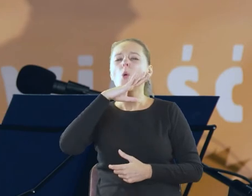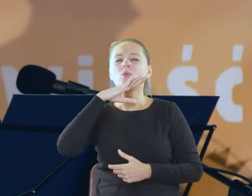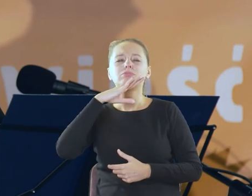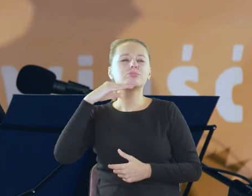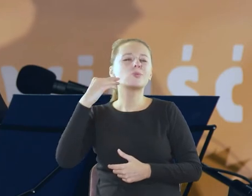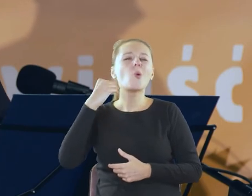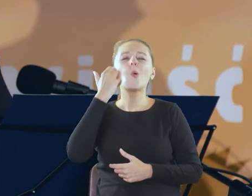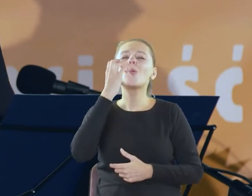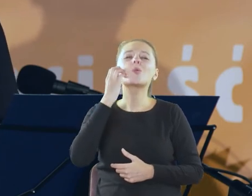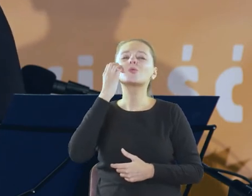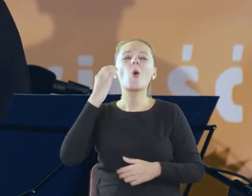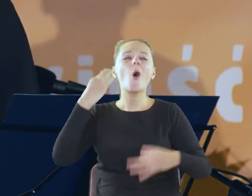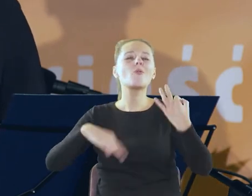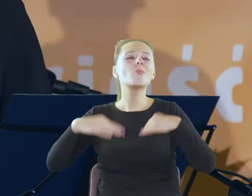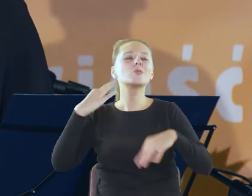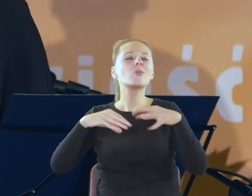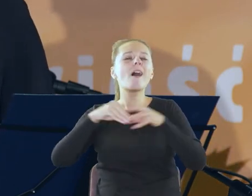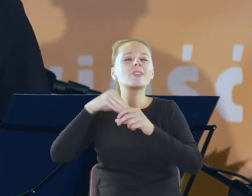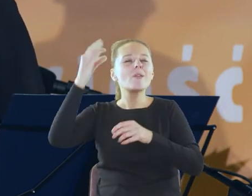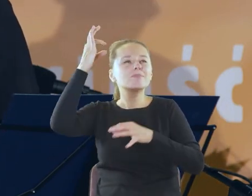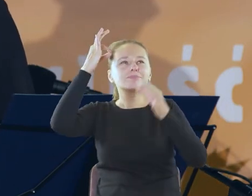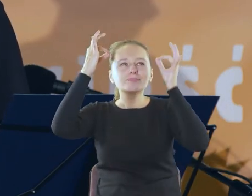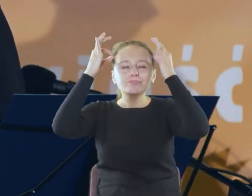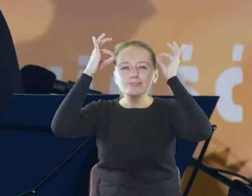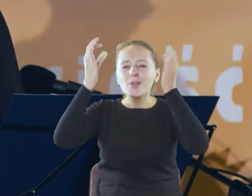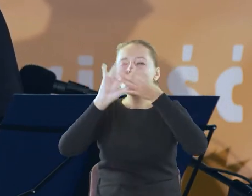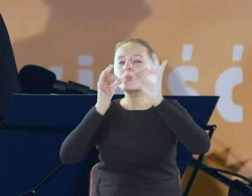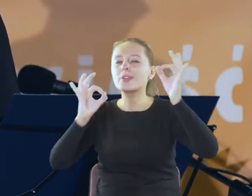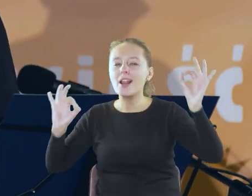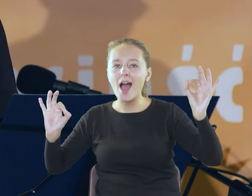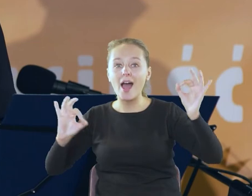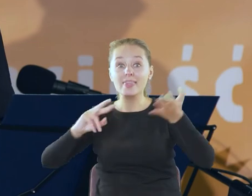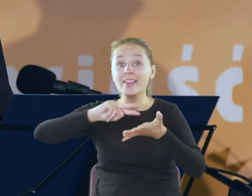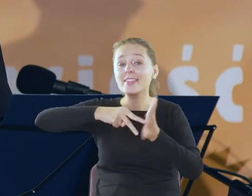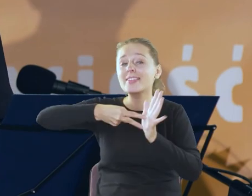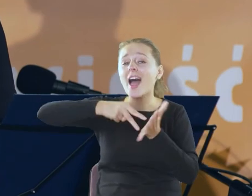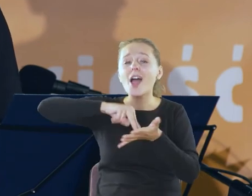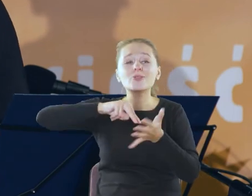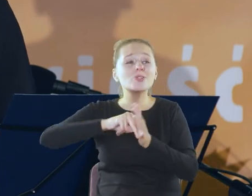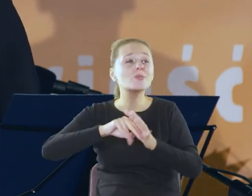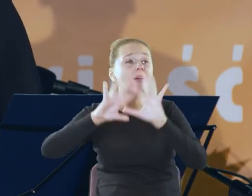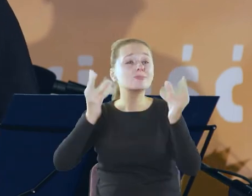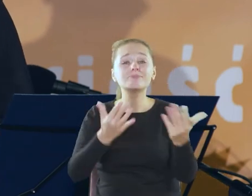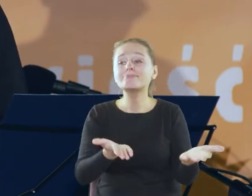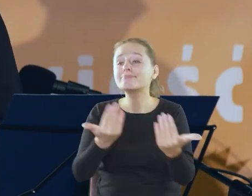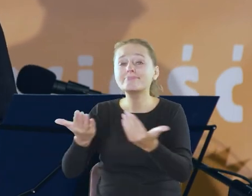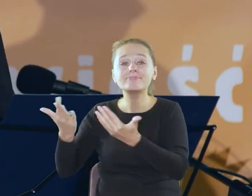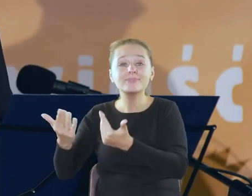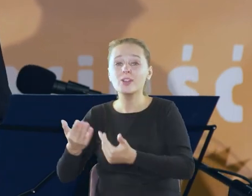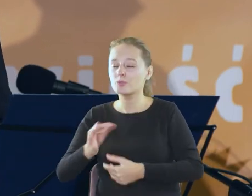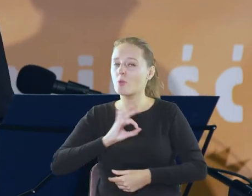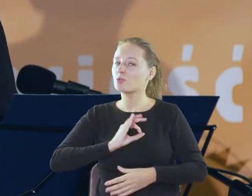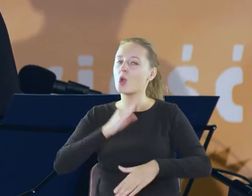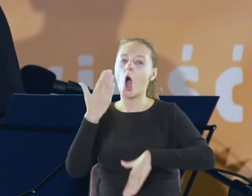brylanty we włosach tańczyłam z rozkoszą podlotka któremu czynią owację i to był ostatni mój